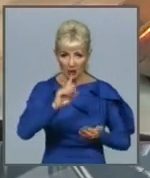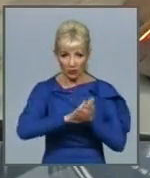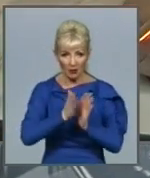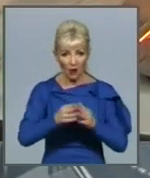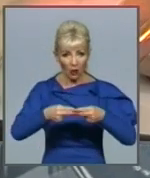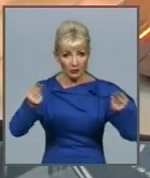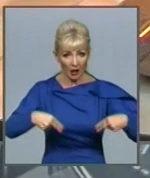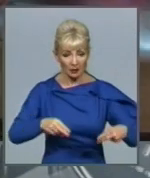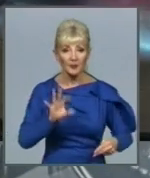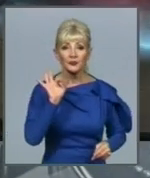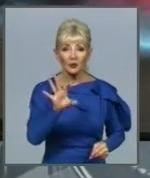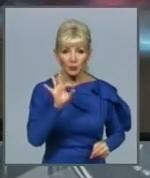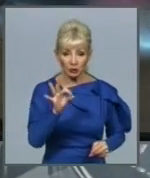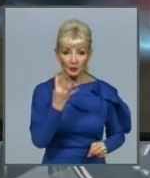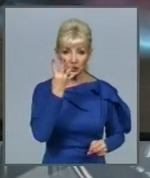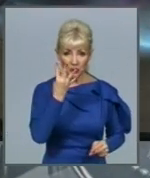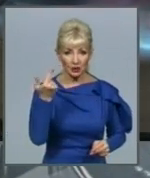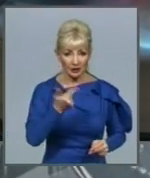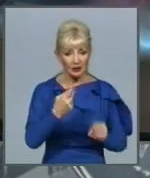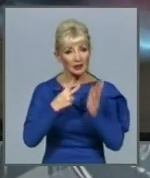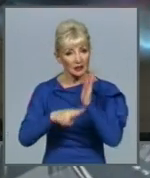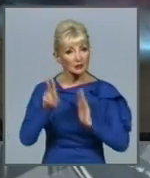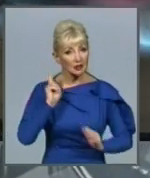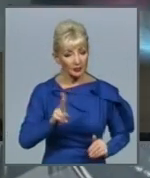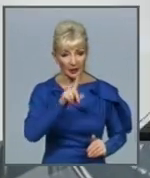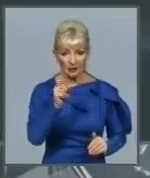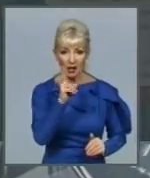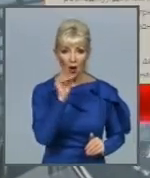встановив 4 гривні 70 копійок за кубічний метр.